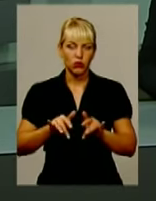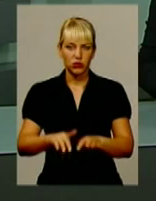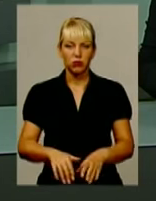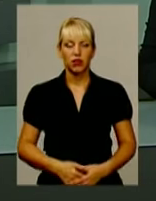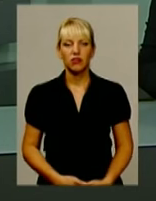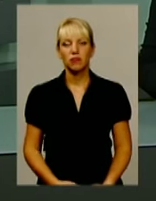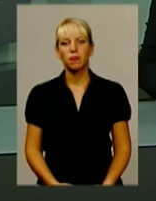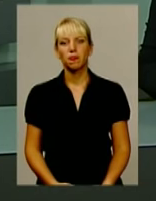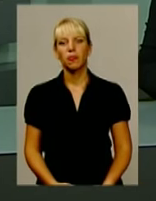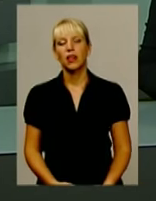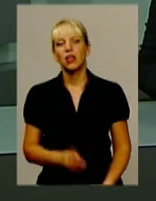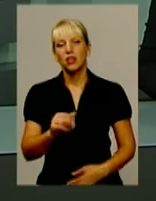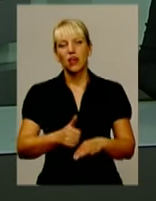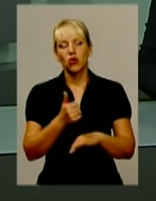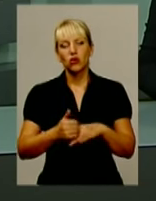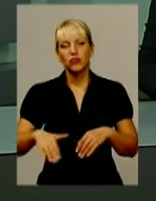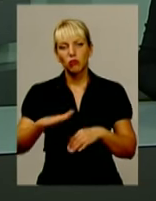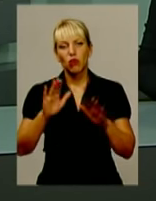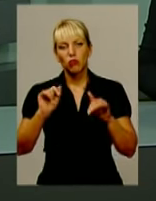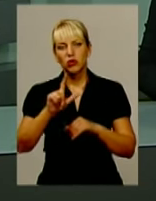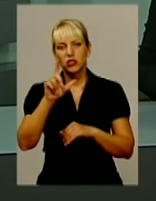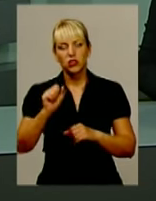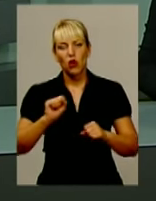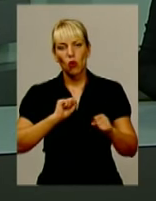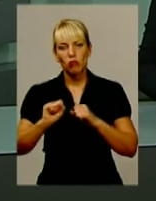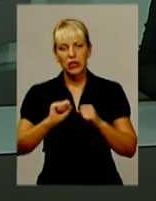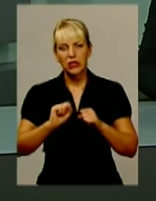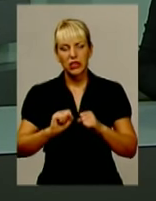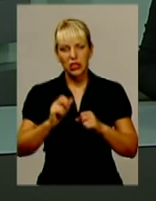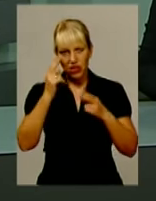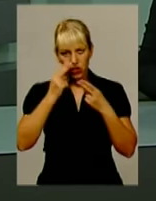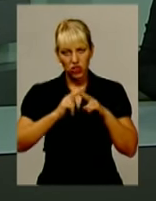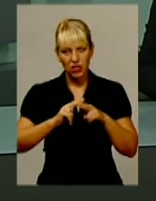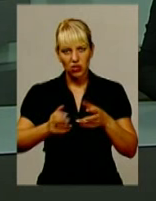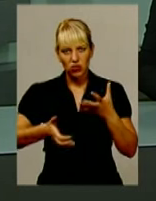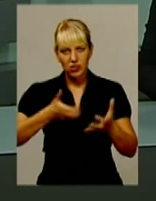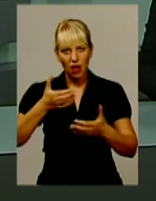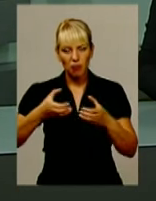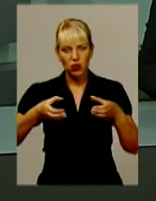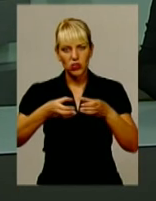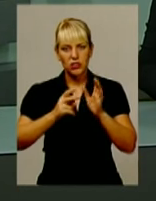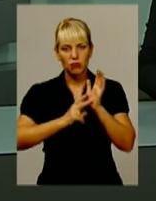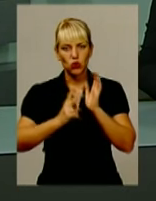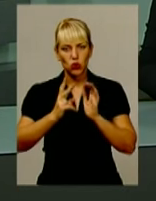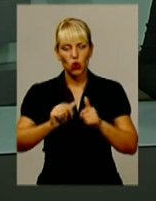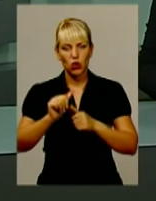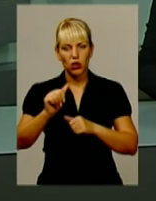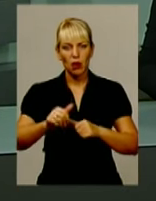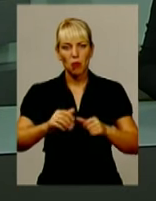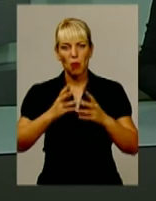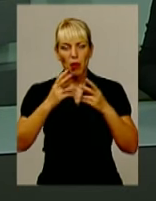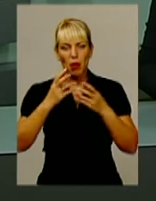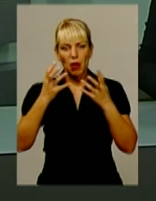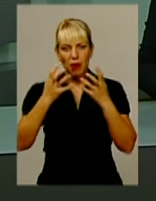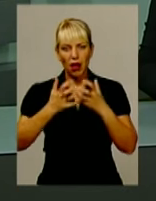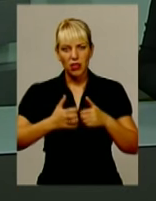На головній площі краї попрощалися із командиром інженерно-саперного взводу 72-ї окремої механізованої бригади Іваном